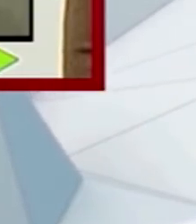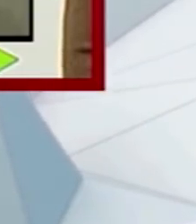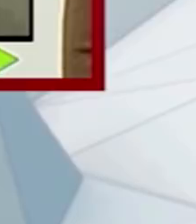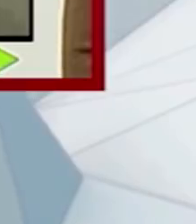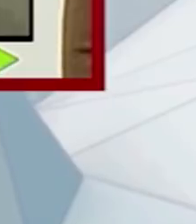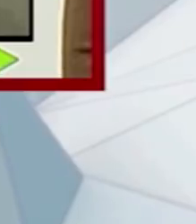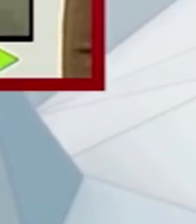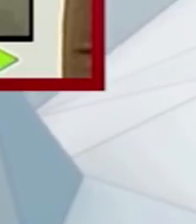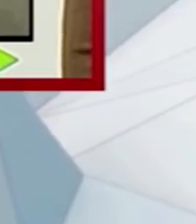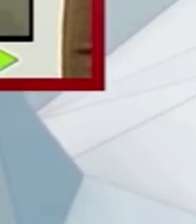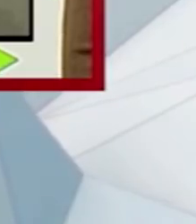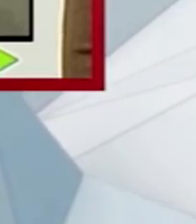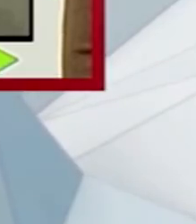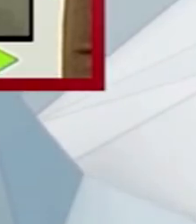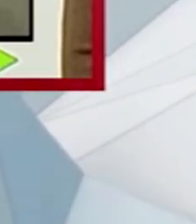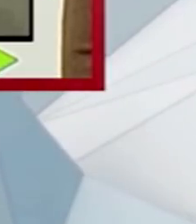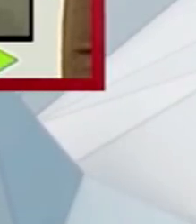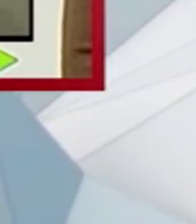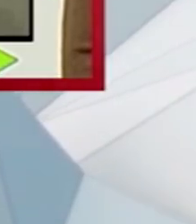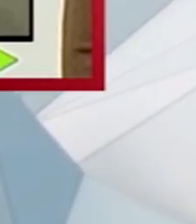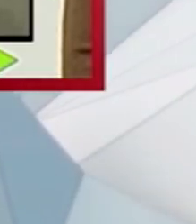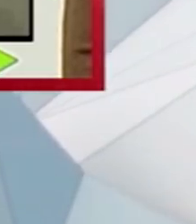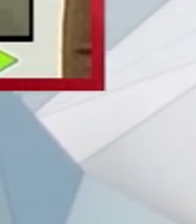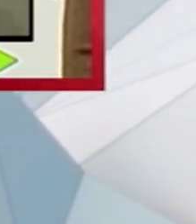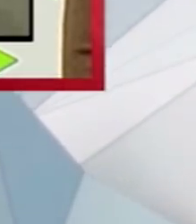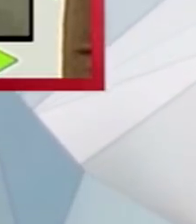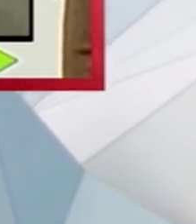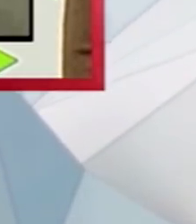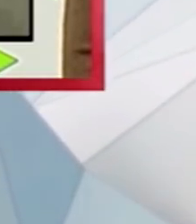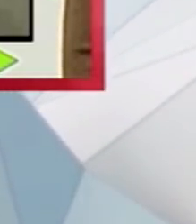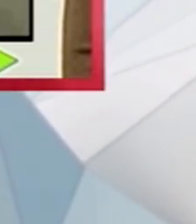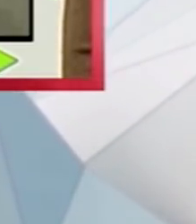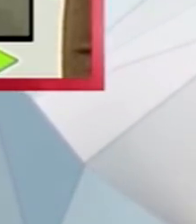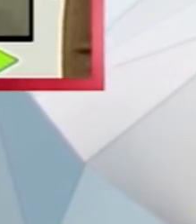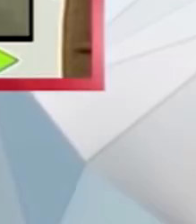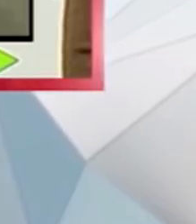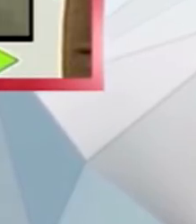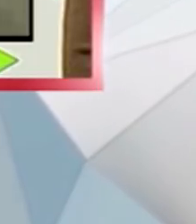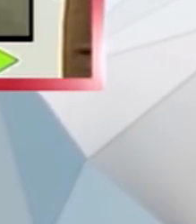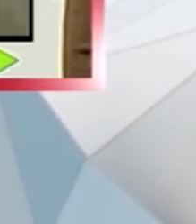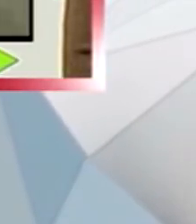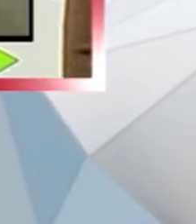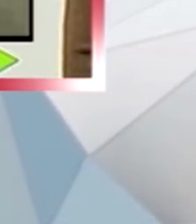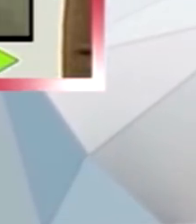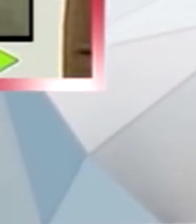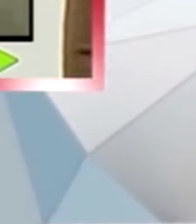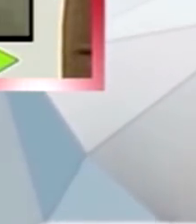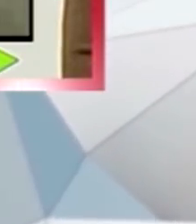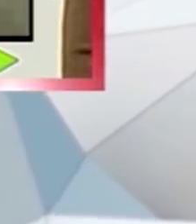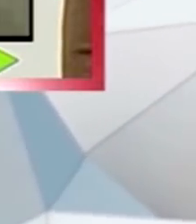и реотварање на некои поглавија кои што претоно биле затворени, ако во земјата се